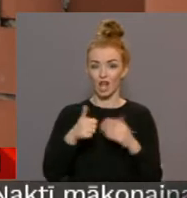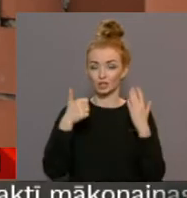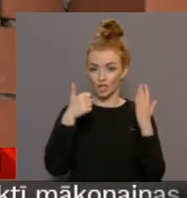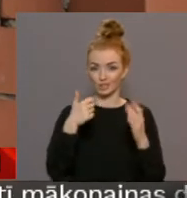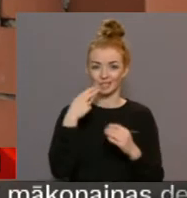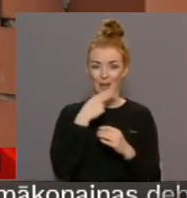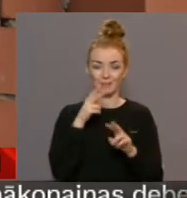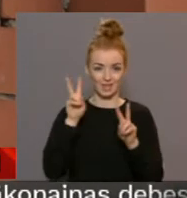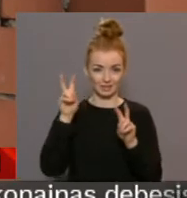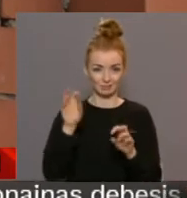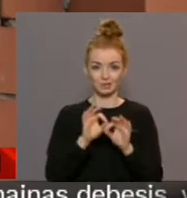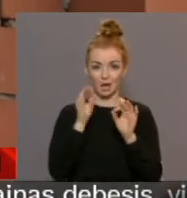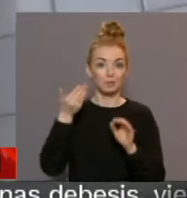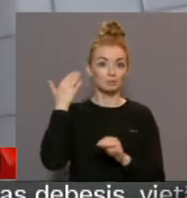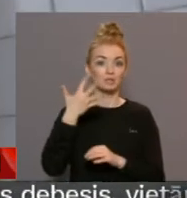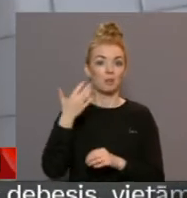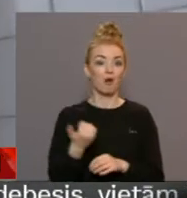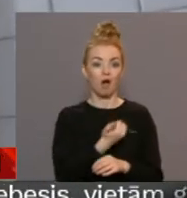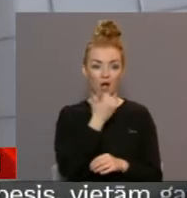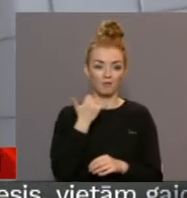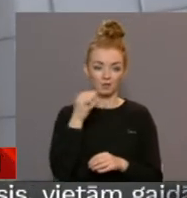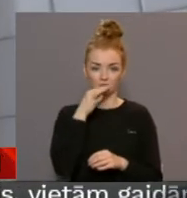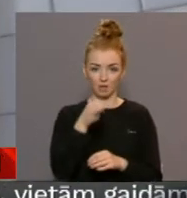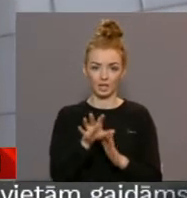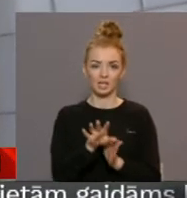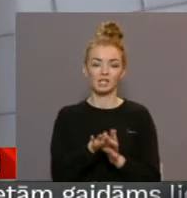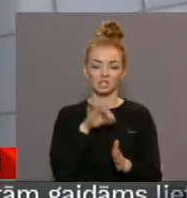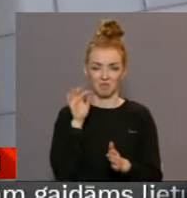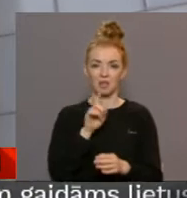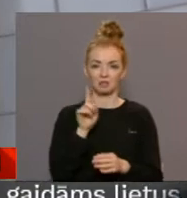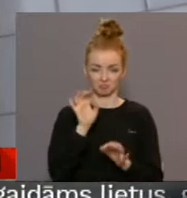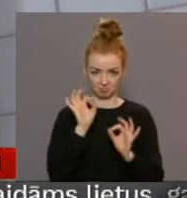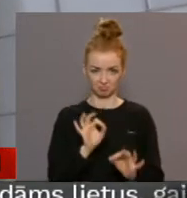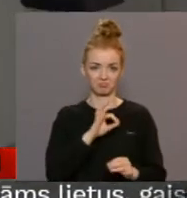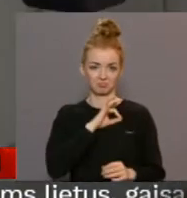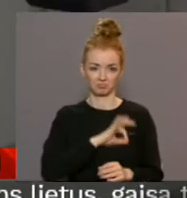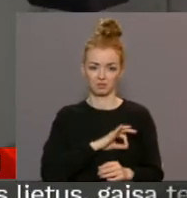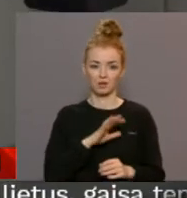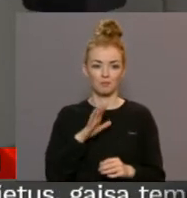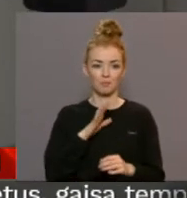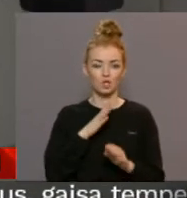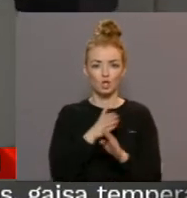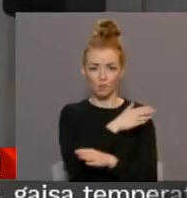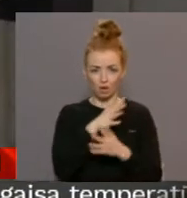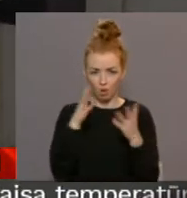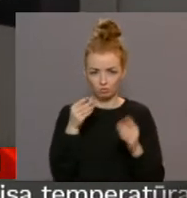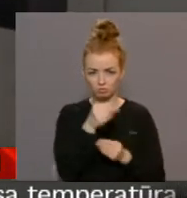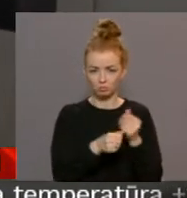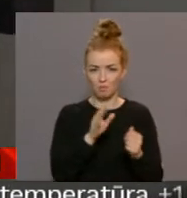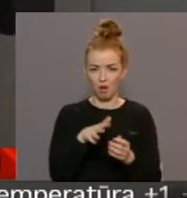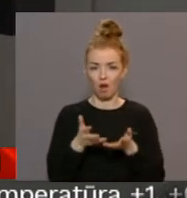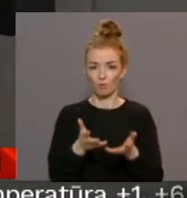kur sāka apsaimniekošanu pirms pieciem gadiem, atzīst, ka izvēle ir attaisnojusies, jo te bijuši ļoti dārgi maksājumi par apkuri.